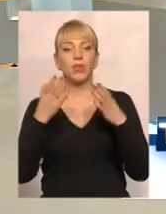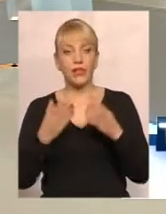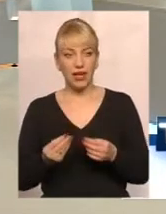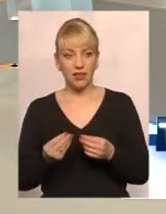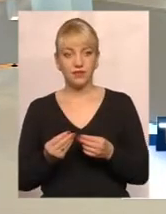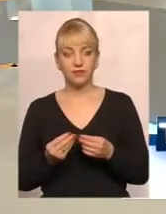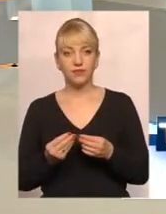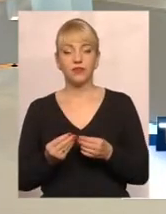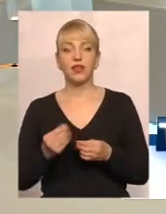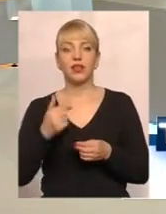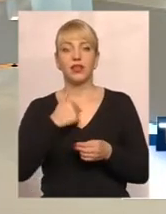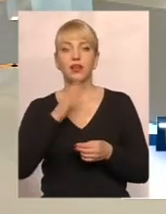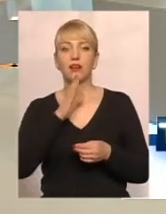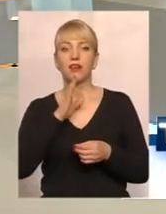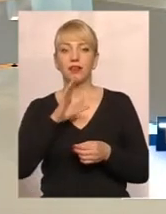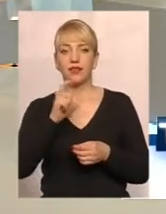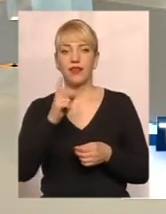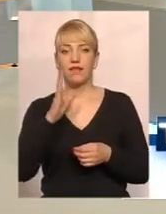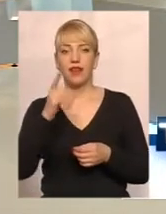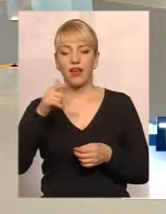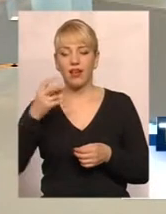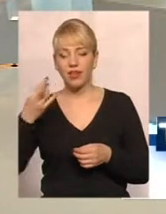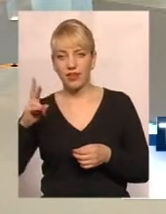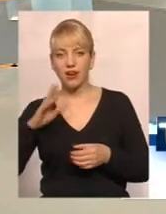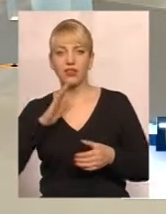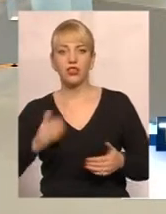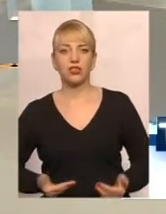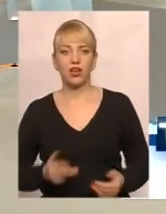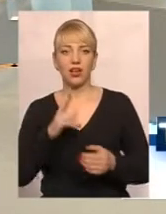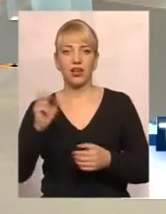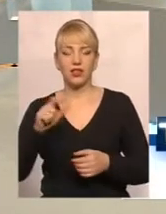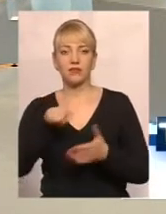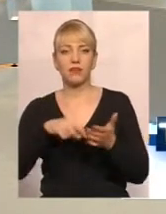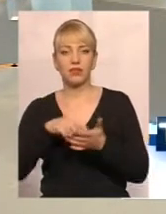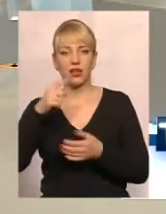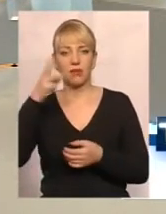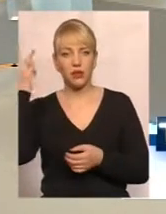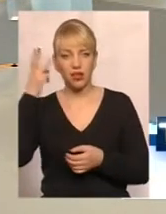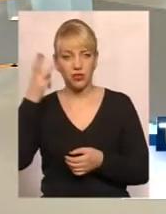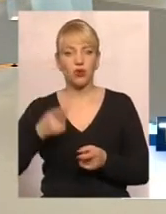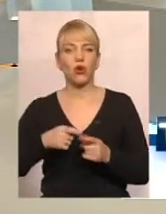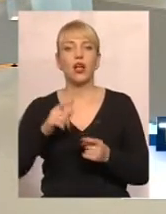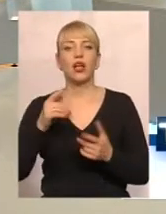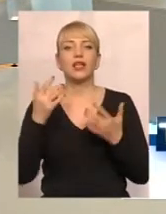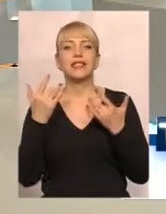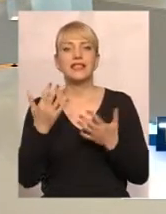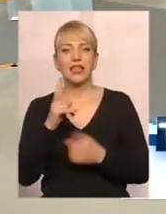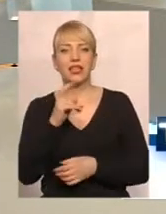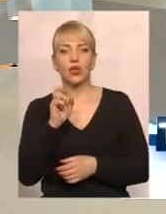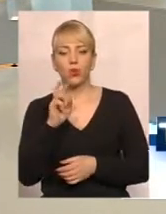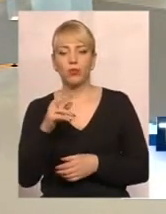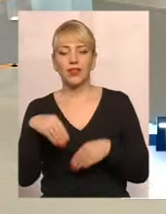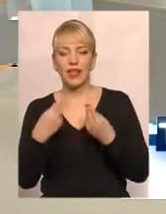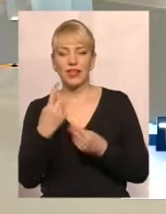здоров'я. Я Євгенія, я жителька Хмельницького. Скажіть, будь ласка, скільки кубів дають на